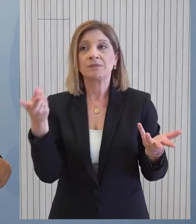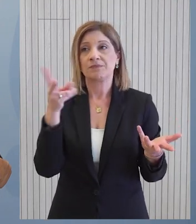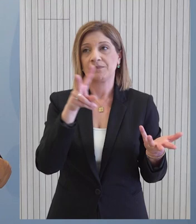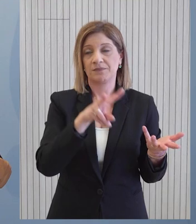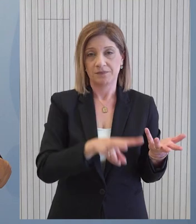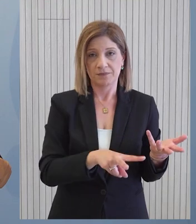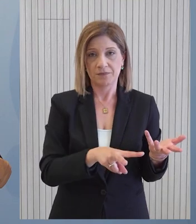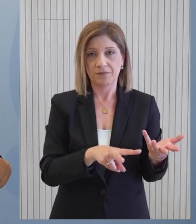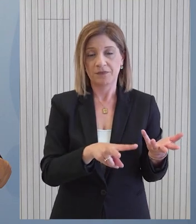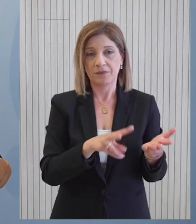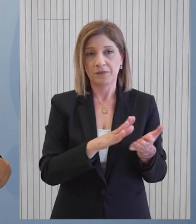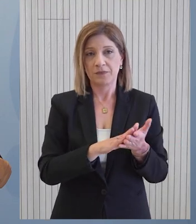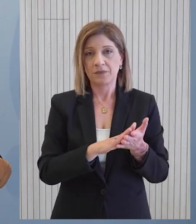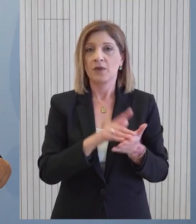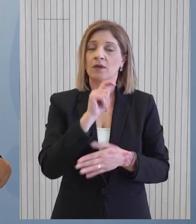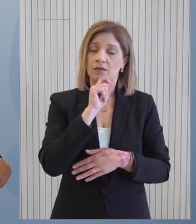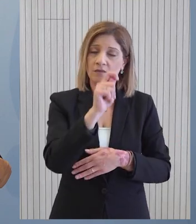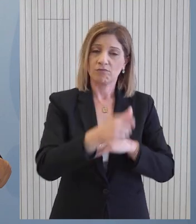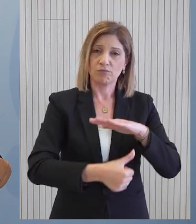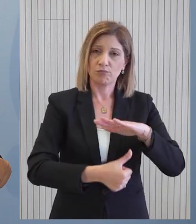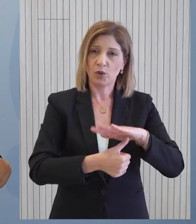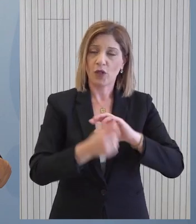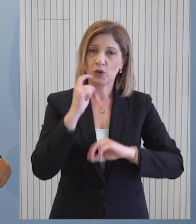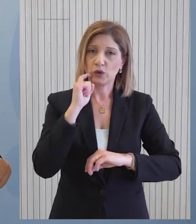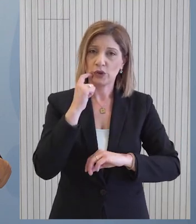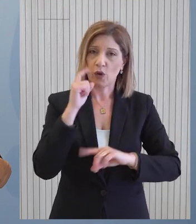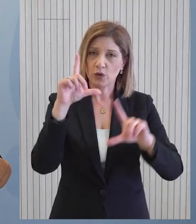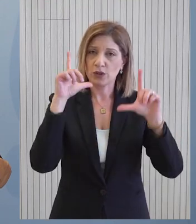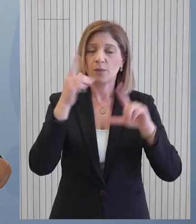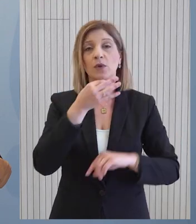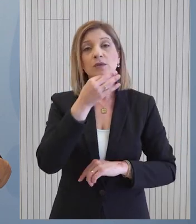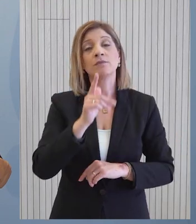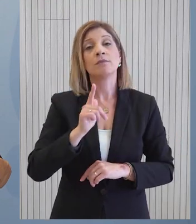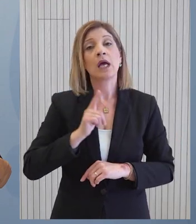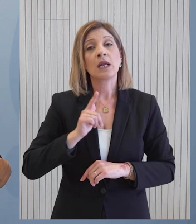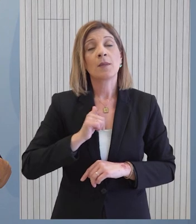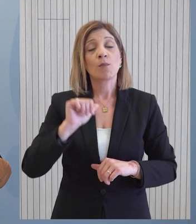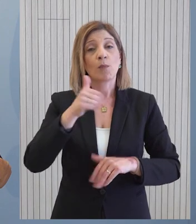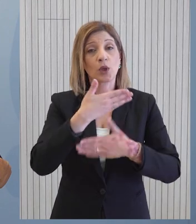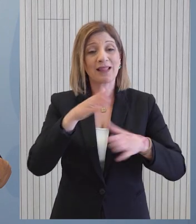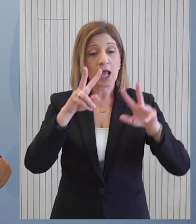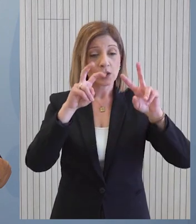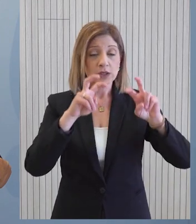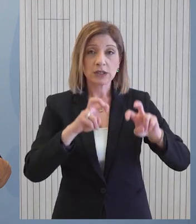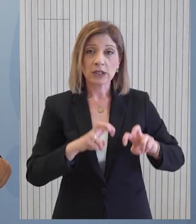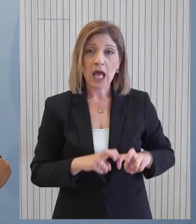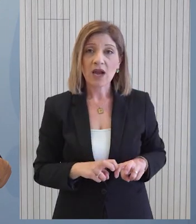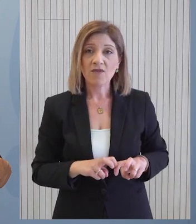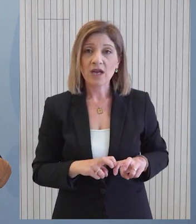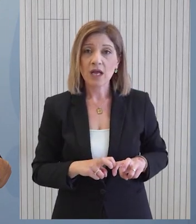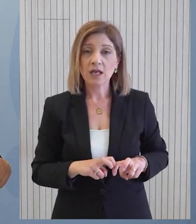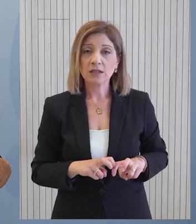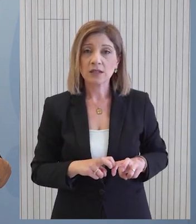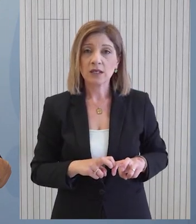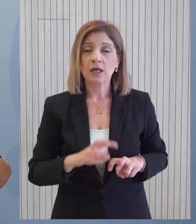Όπως ήδη έχει τοποθετηθεί και ο πρόεδρος της Δημοκρατίας να αναμένουμε να ολοκληρωθούν οι έρευνες πρώτα που βρίσκονται σε